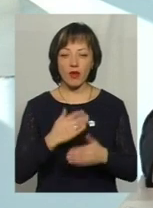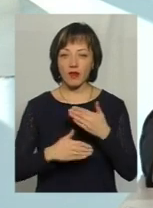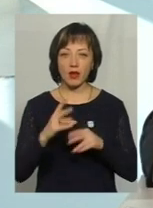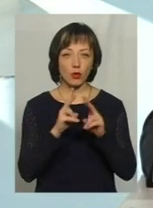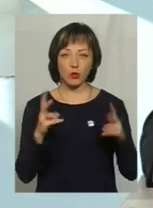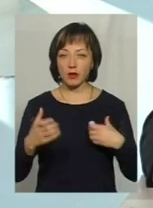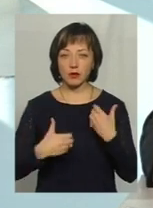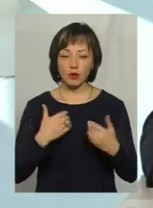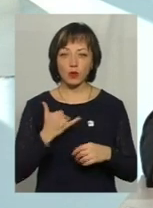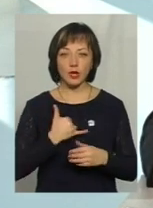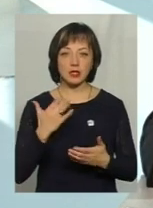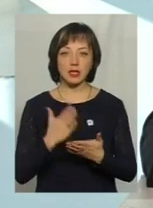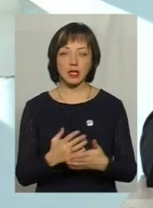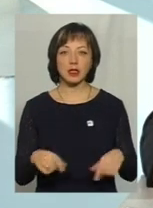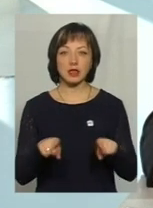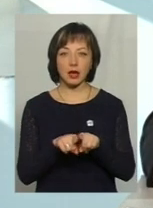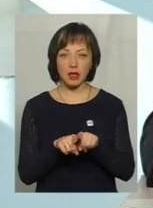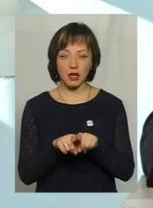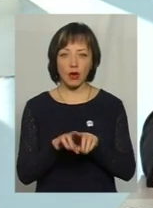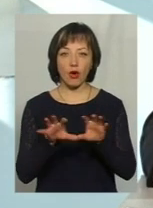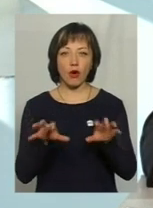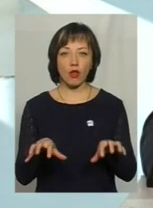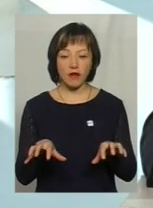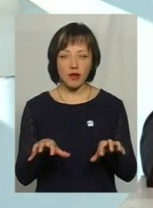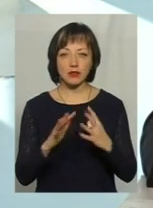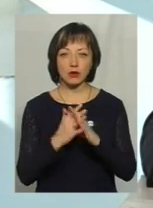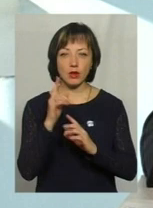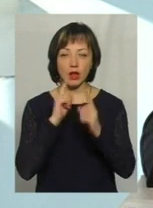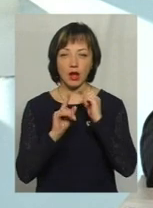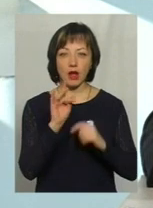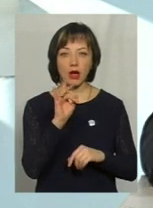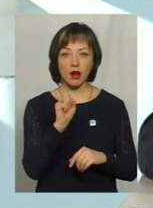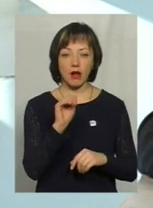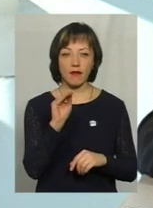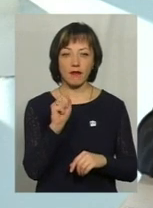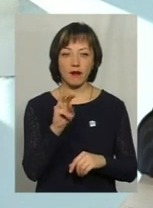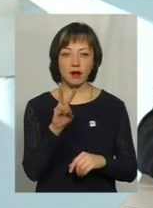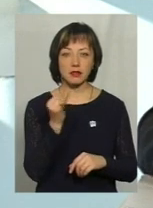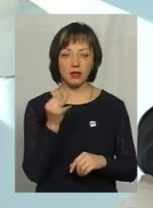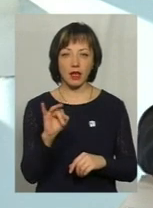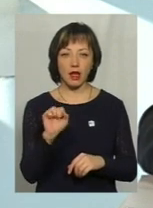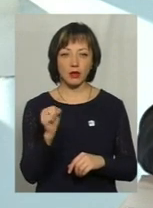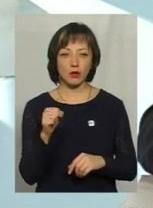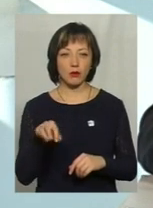Наприклад, у нас є такий в'йомківчик голова Сівської ради, Анатолій Анатолій Миколаївич.